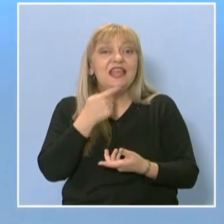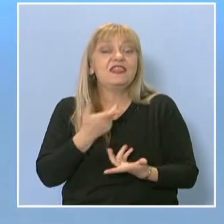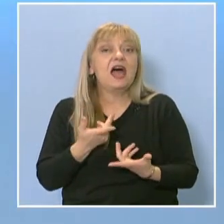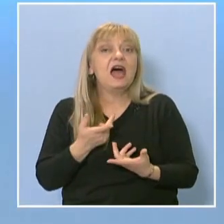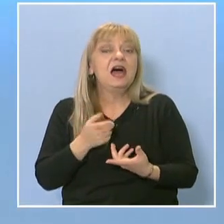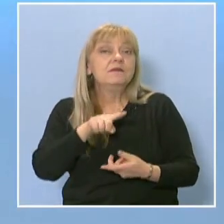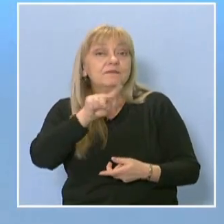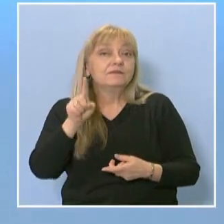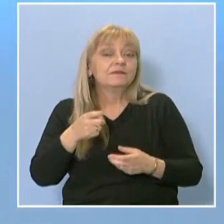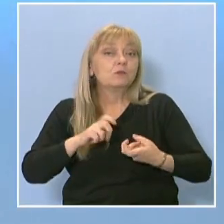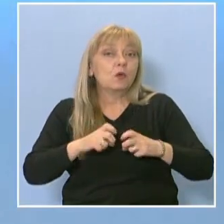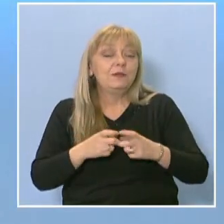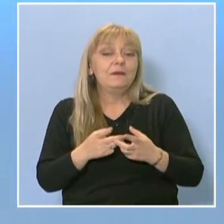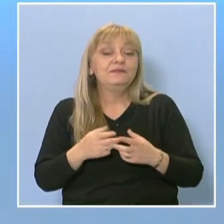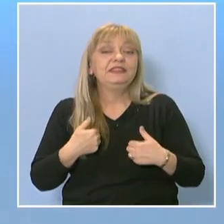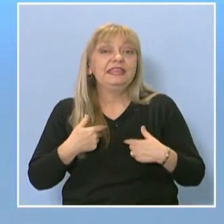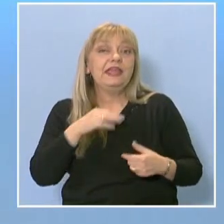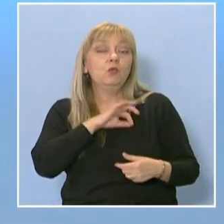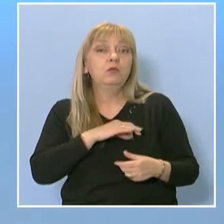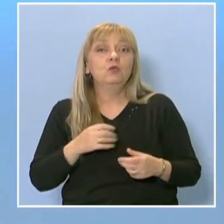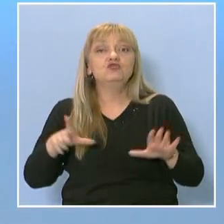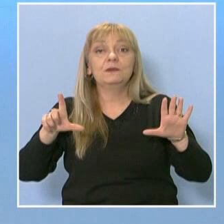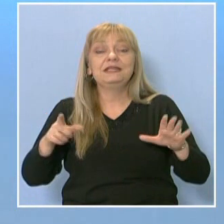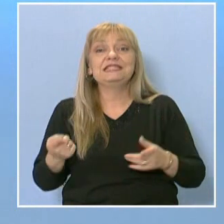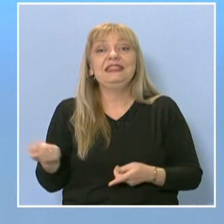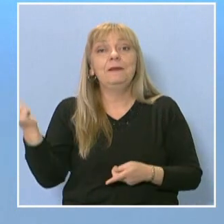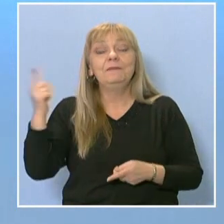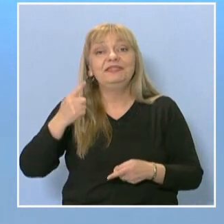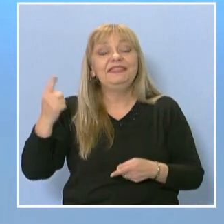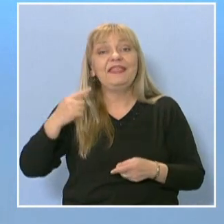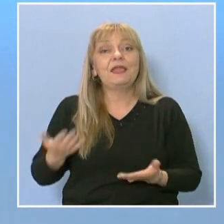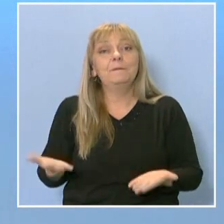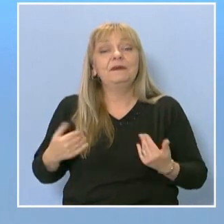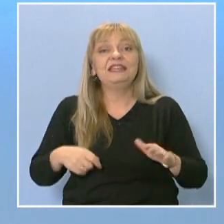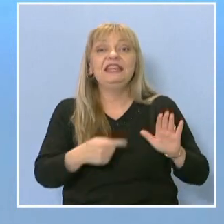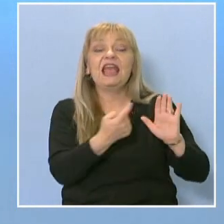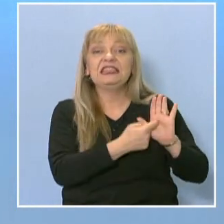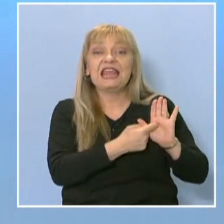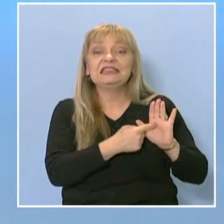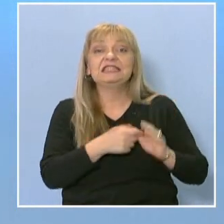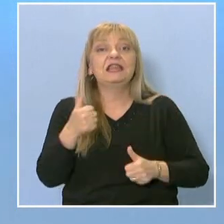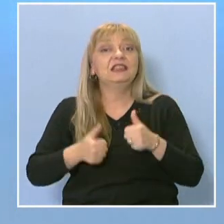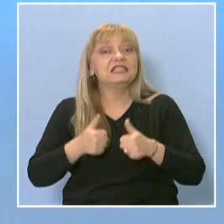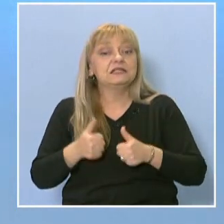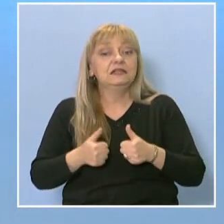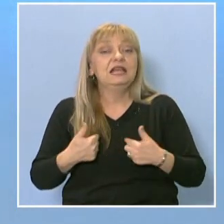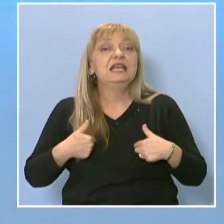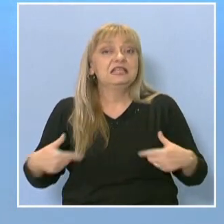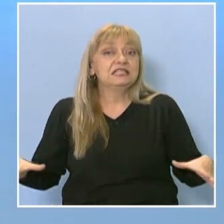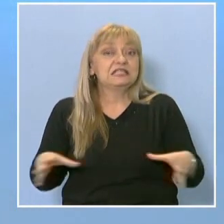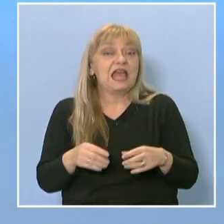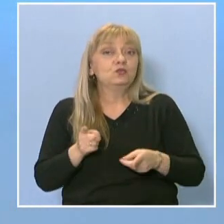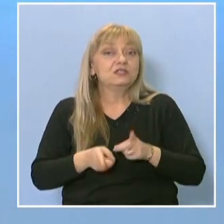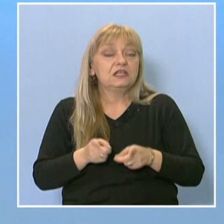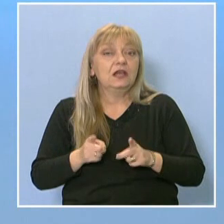ние го получихме 7 дни преди датата на самото състезание. И заедно с нашите треньори трябваше да си подготвим